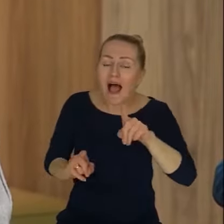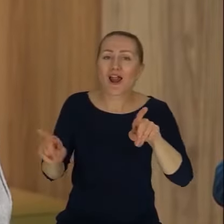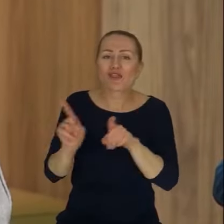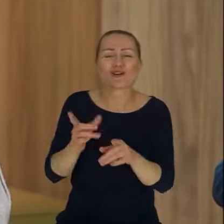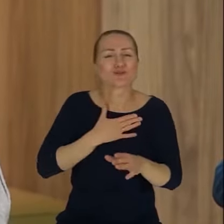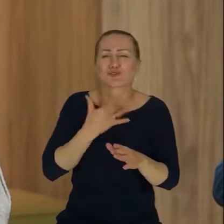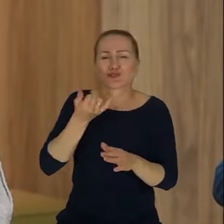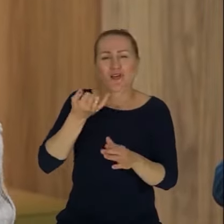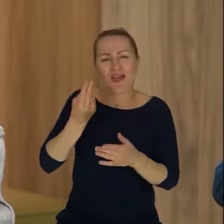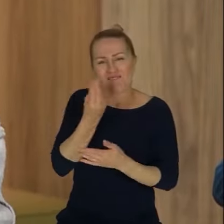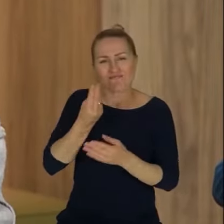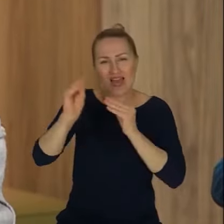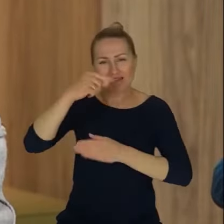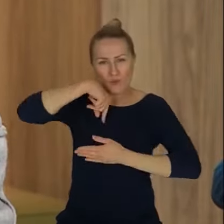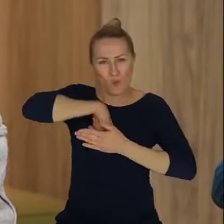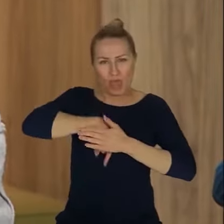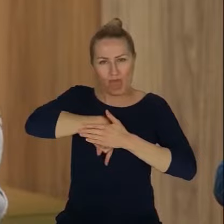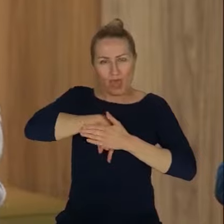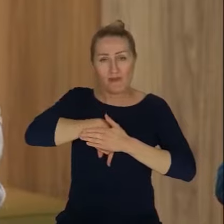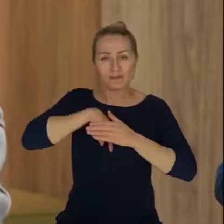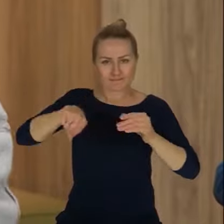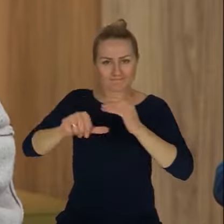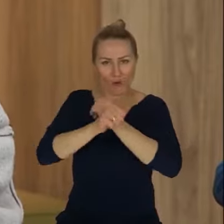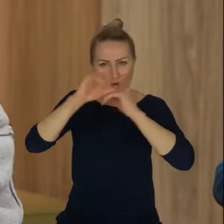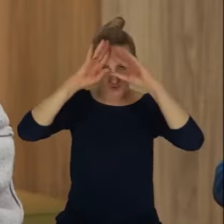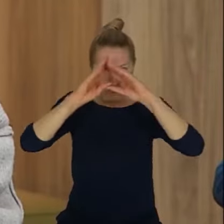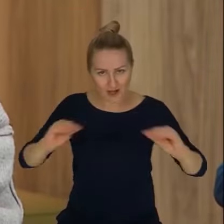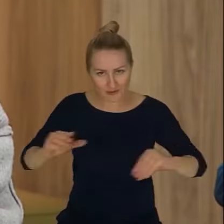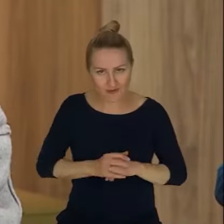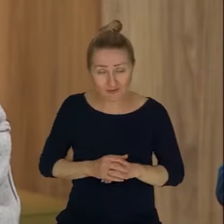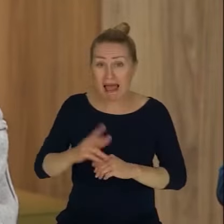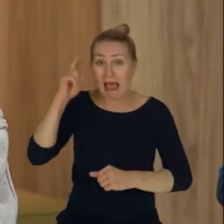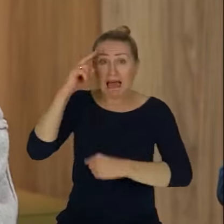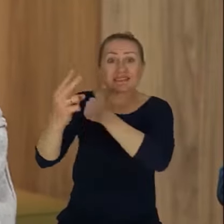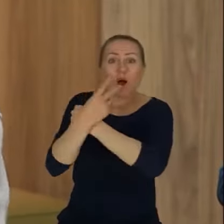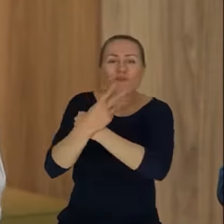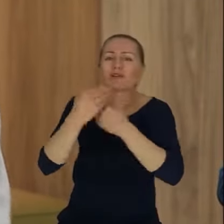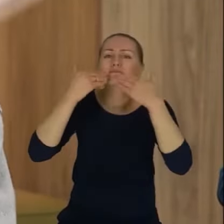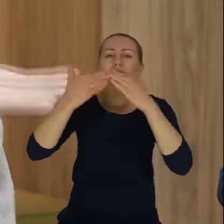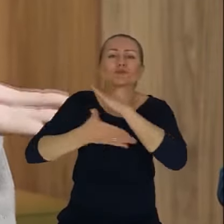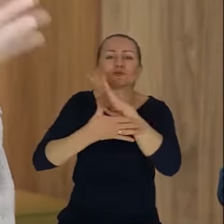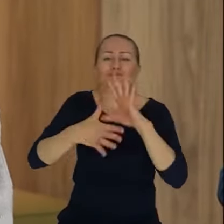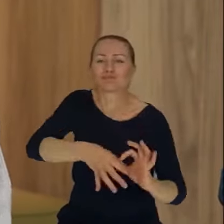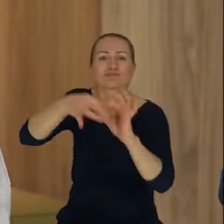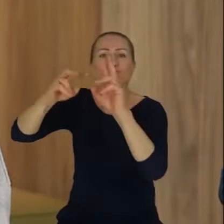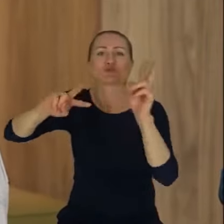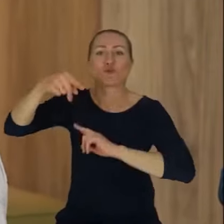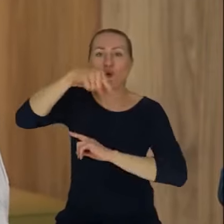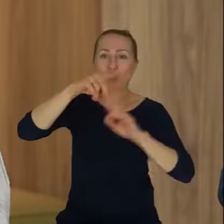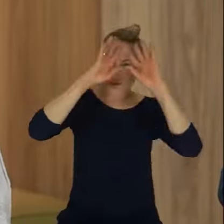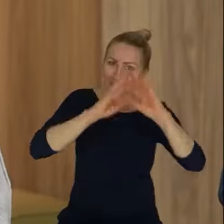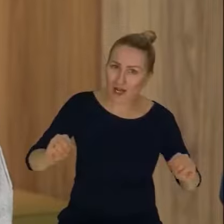podstawowy poziom. I to jest poziom szacunku. Zaufanie się buduje na szacunku. Jeżeli możemy się z kimś różnić poglądami,